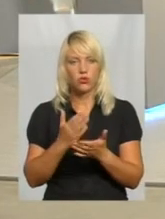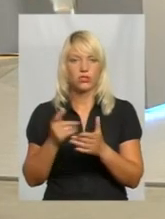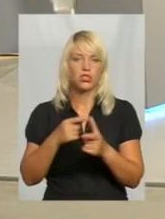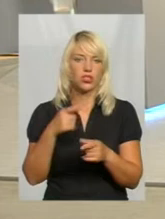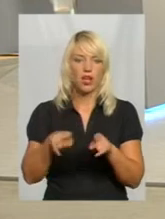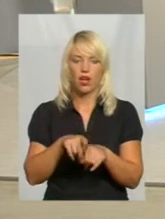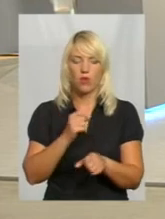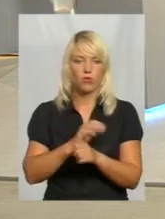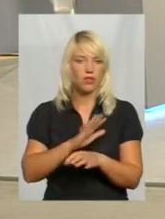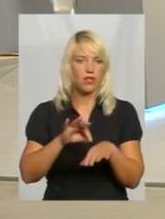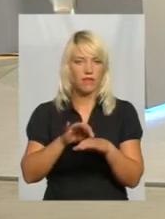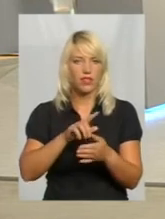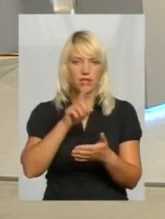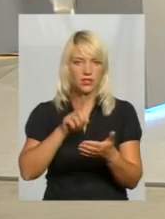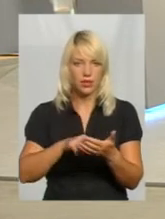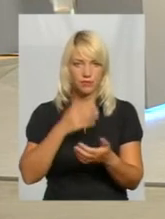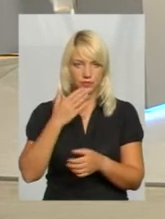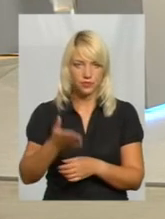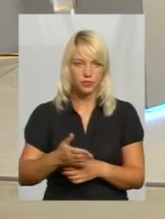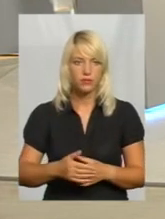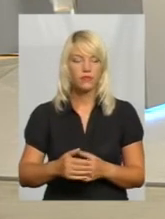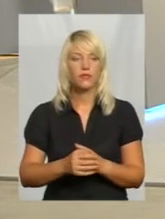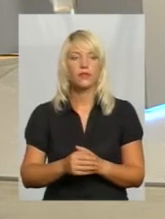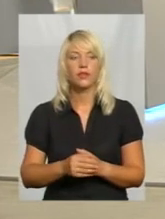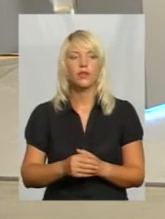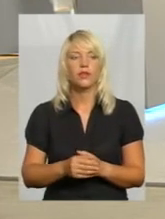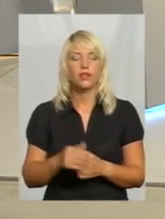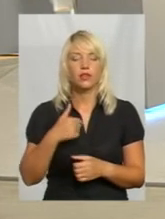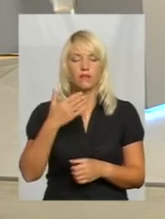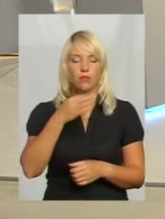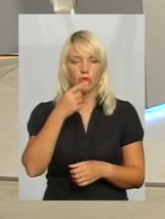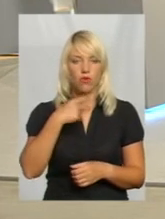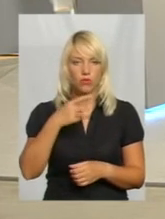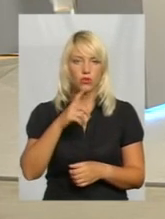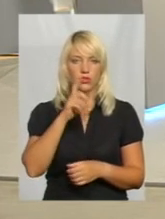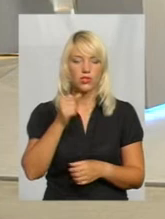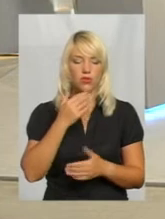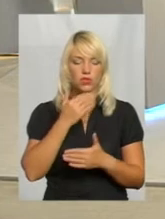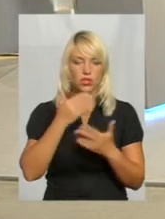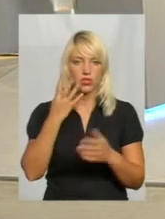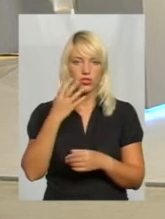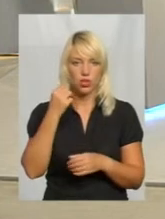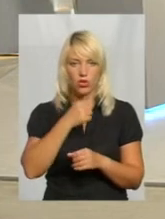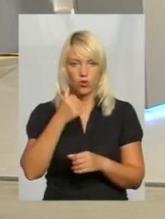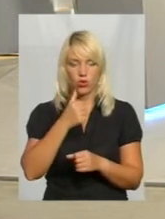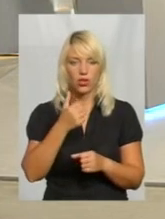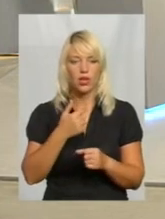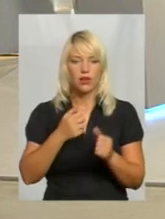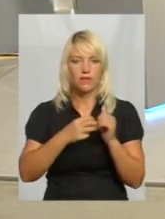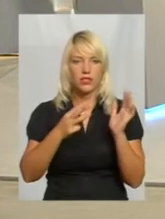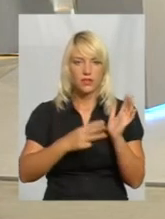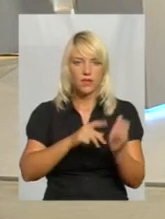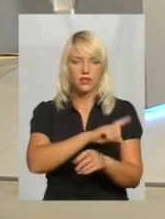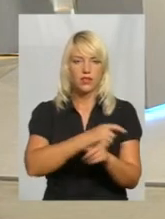ведеться з тергромадом? Ні, ну, буквально, я могу, за останні 4 роки ми 18 амбулаторій